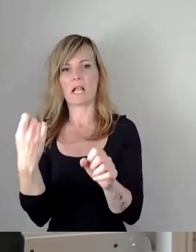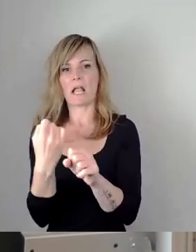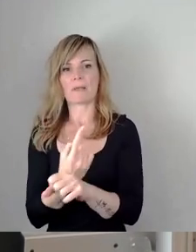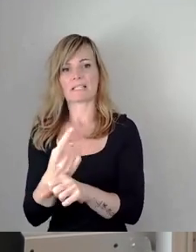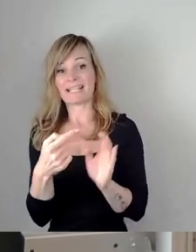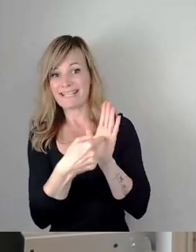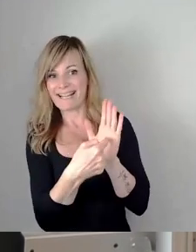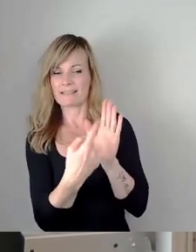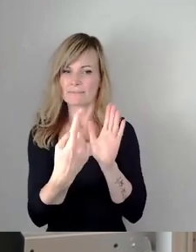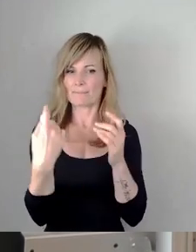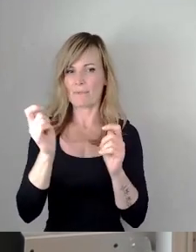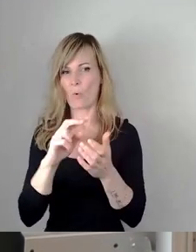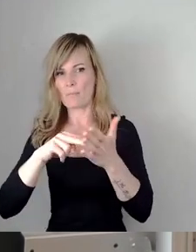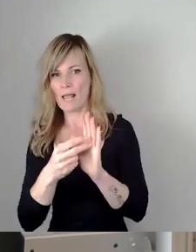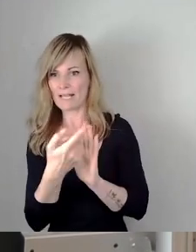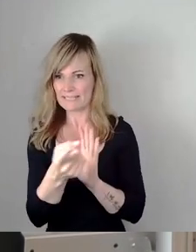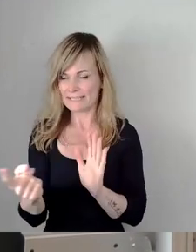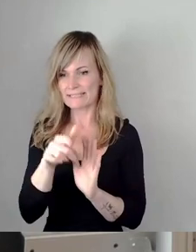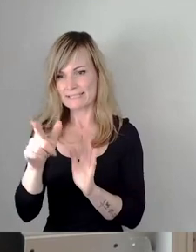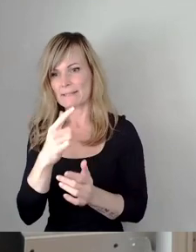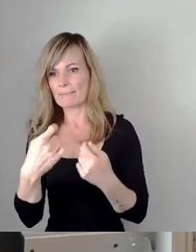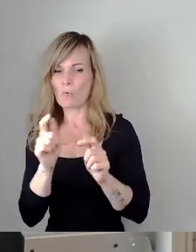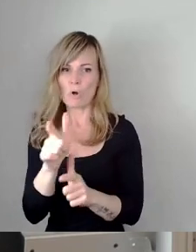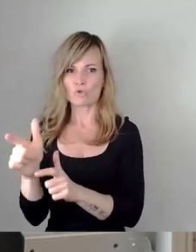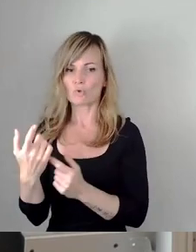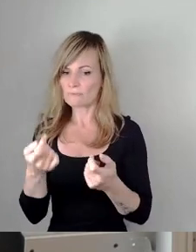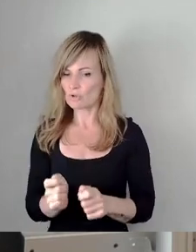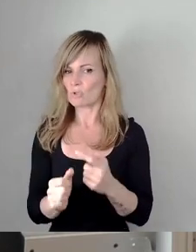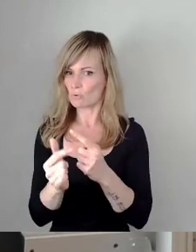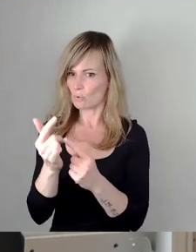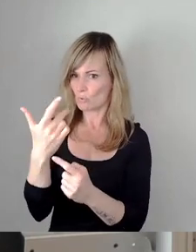Baupläne, also den Leuten im Bauschuss zu erläutern, was sie gerade beschließen.